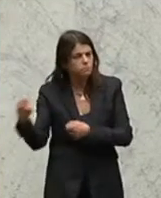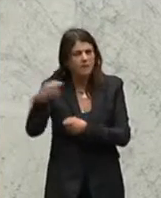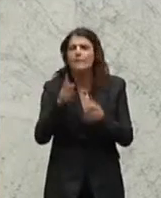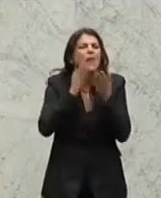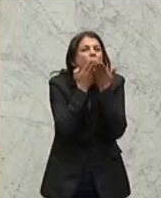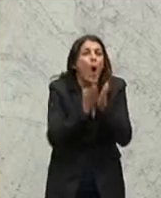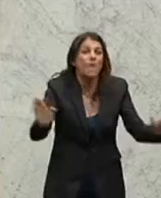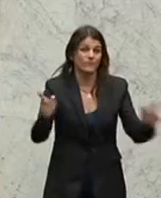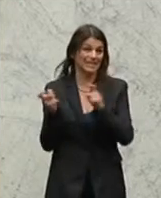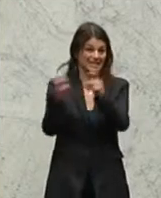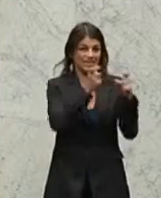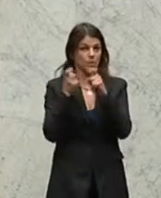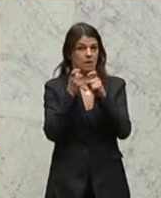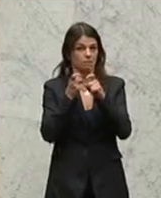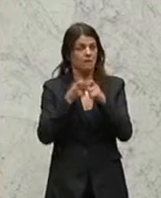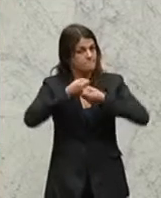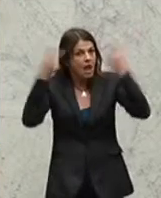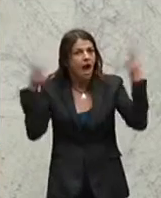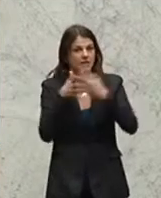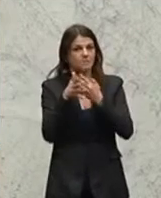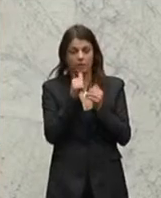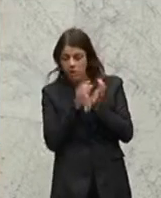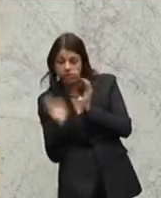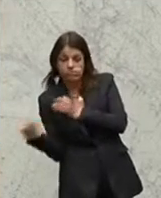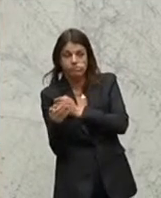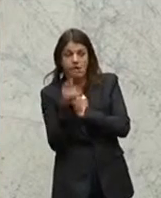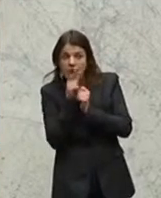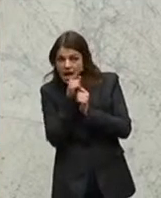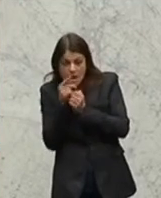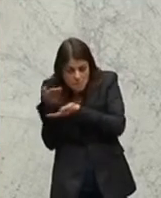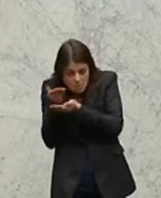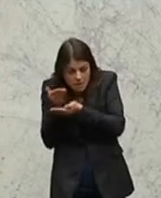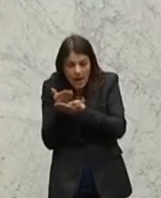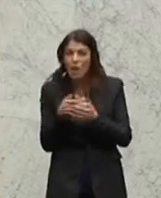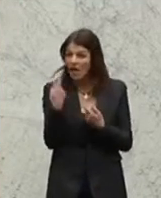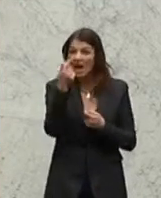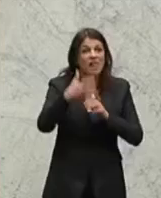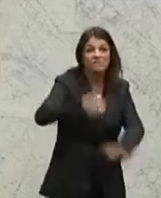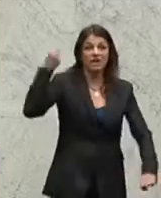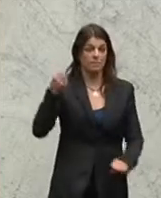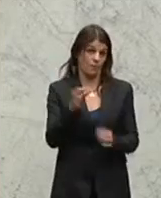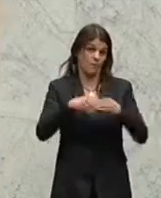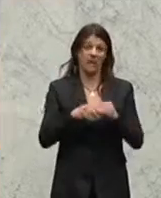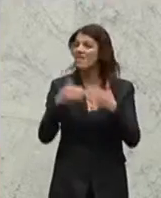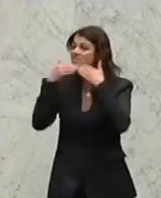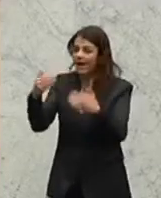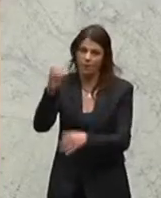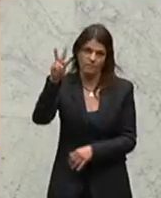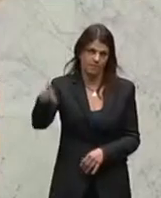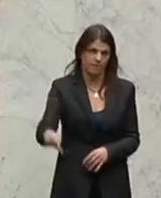offen und transparent und nicht übers Hintertürtel, wie Sie es machen und den Familien Geld wegnehmen, was jetzt passiert. Danke, ÖVP.